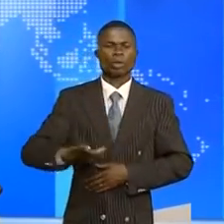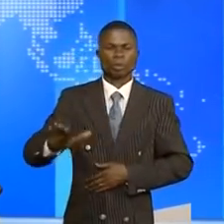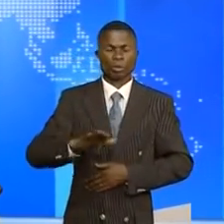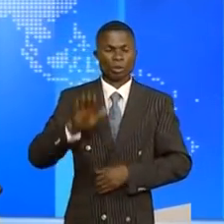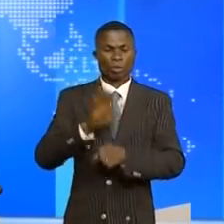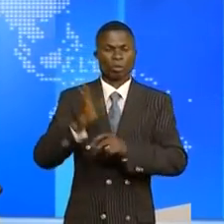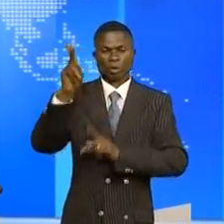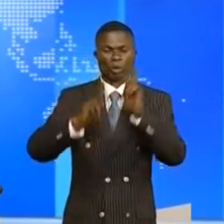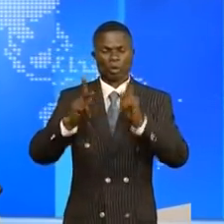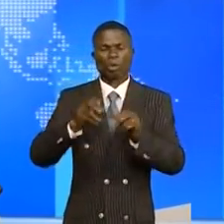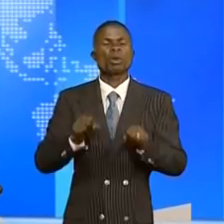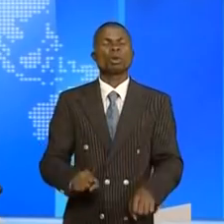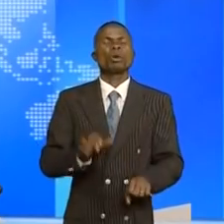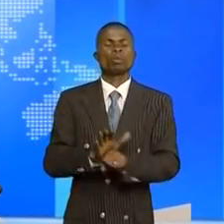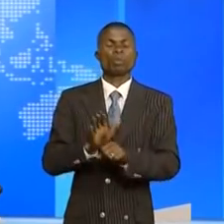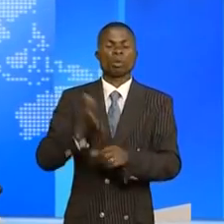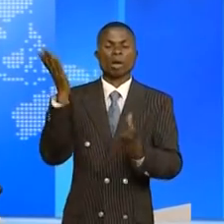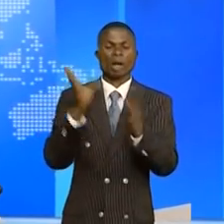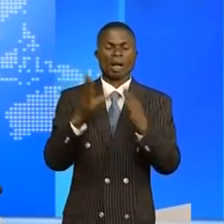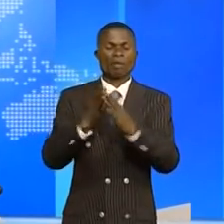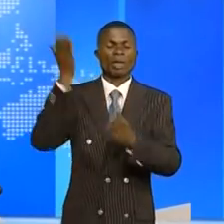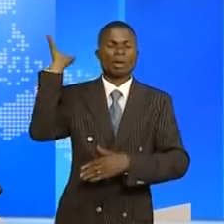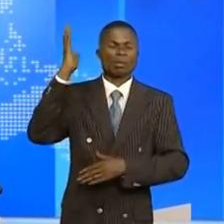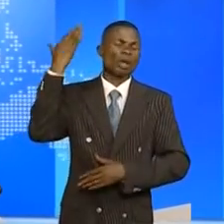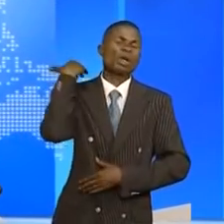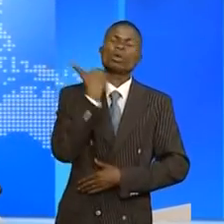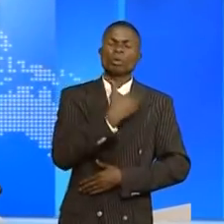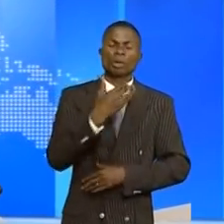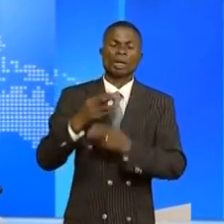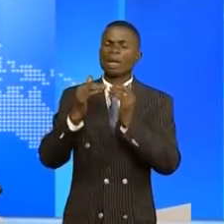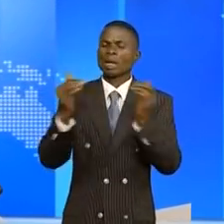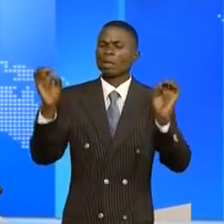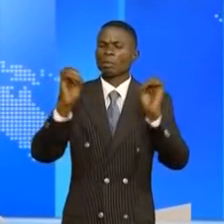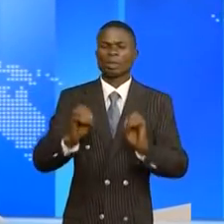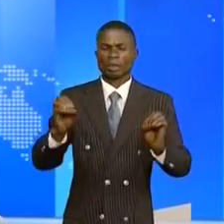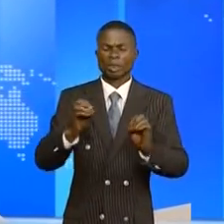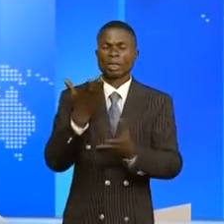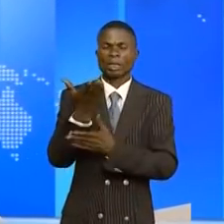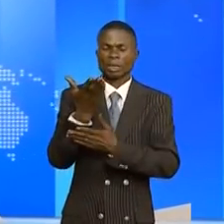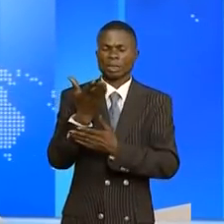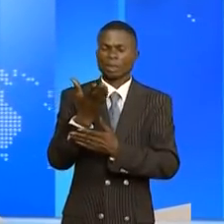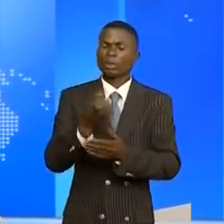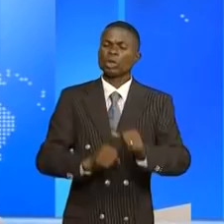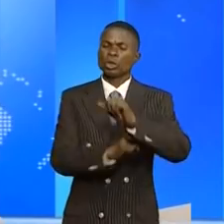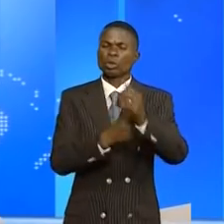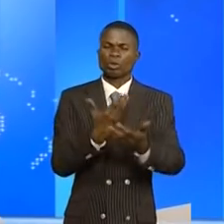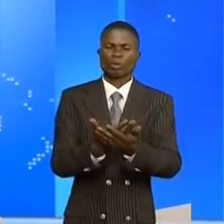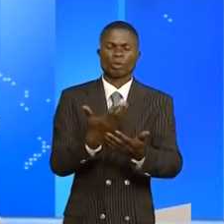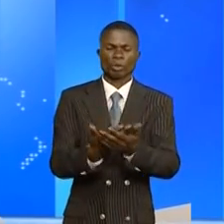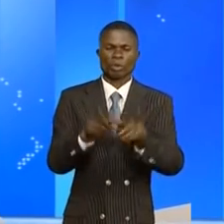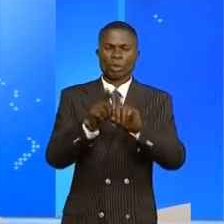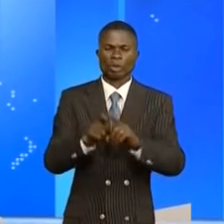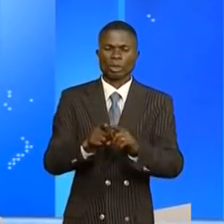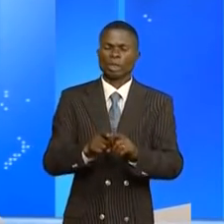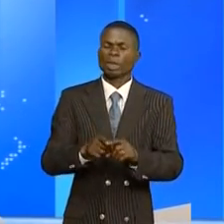des populations sont tuées à coups de machette et décapitées, une insécurité grandissante qui nécessite une attention particulière et une